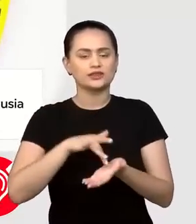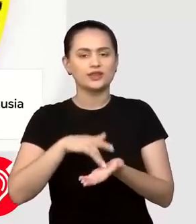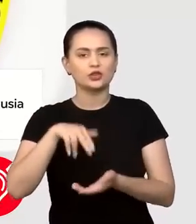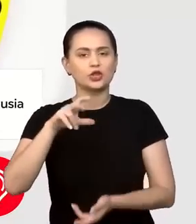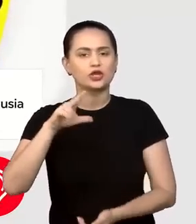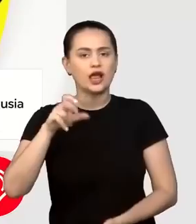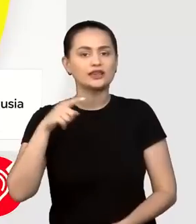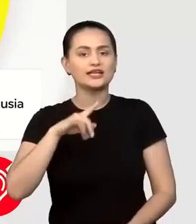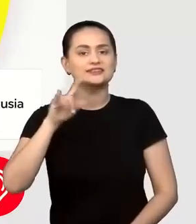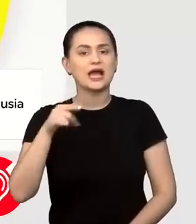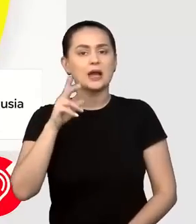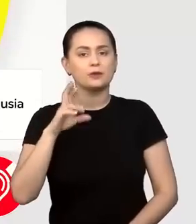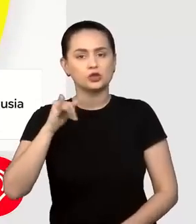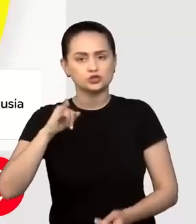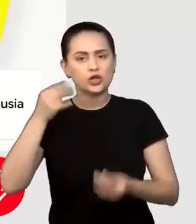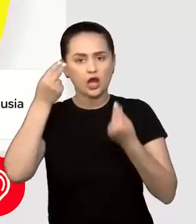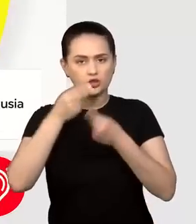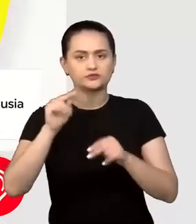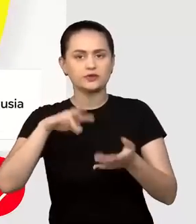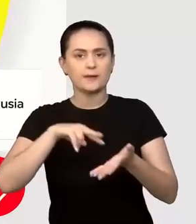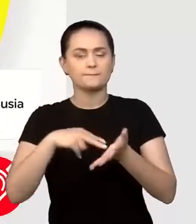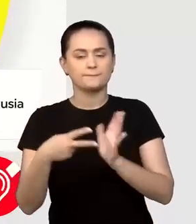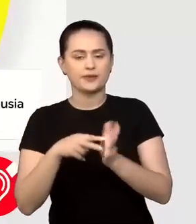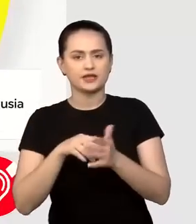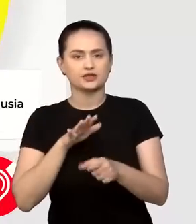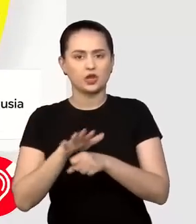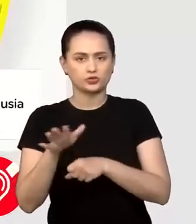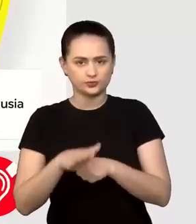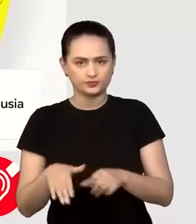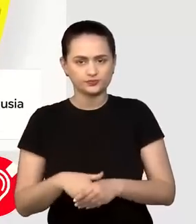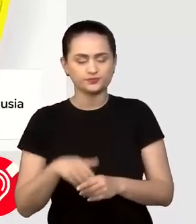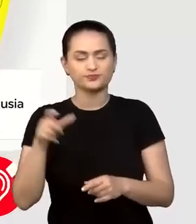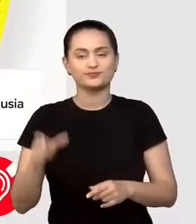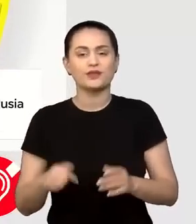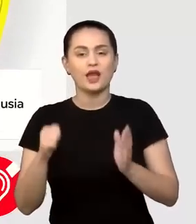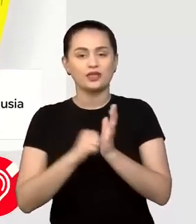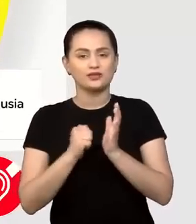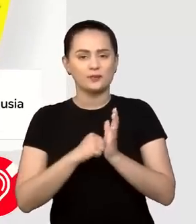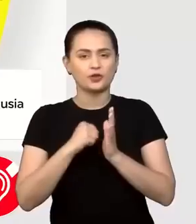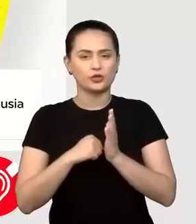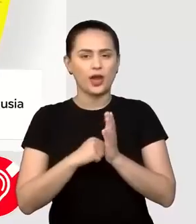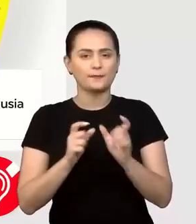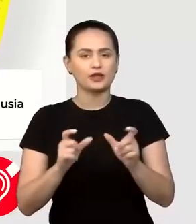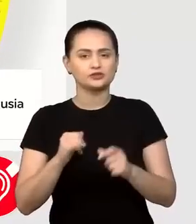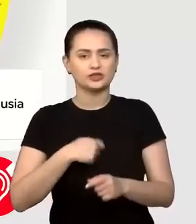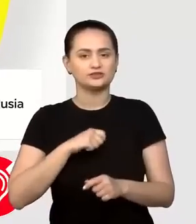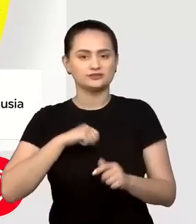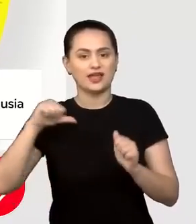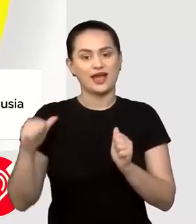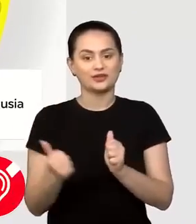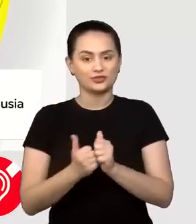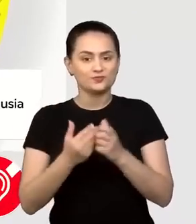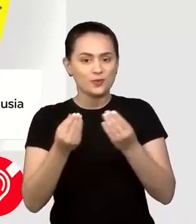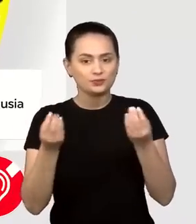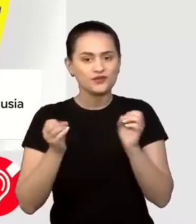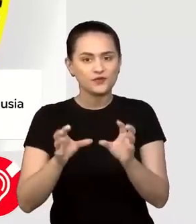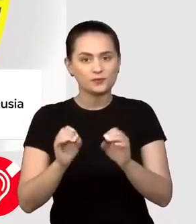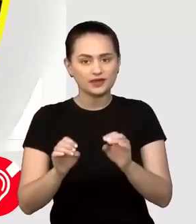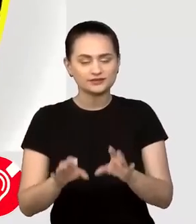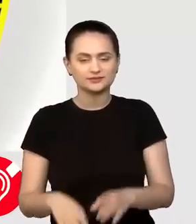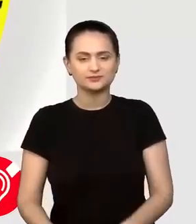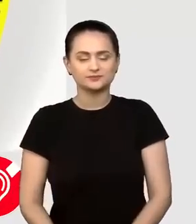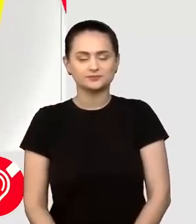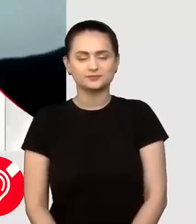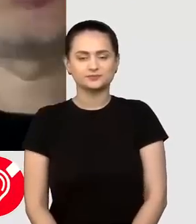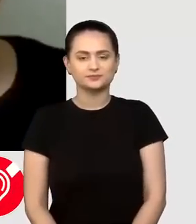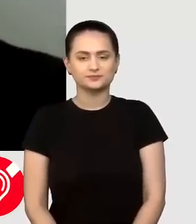și anunță că pregătirea ofensivei va continua. Florin Jipa, editor la Monitorul Apărării și Securității, se alătură cu mai multe informații. Bine te